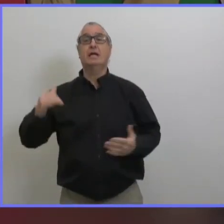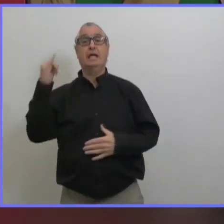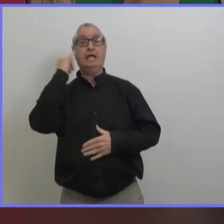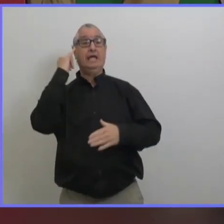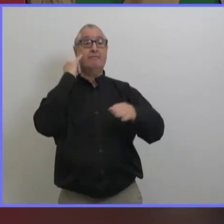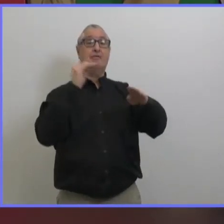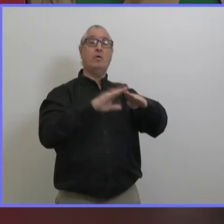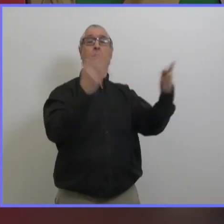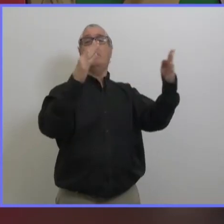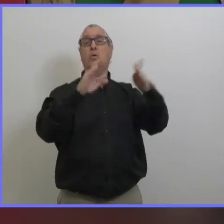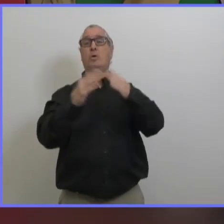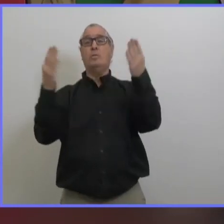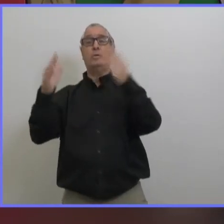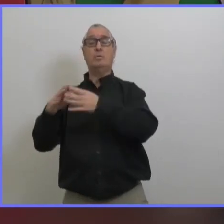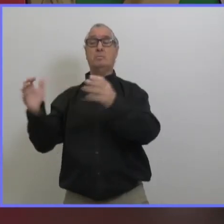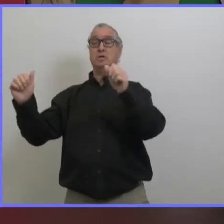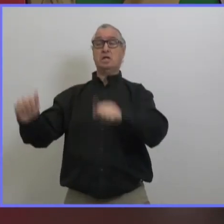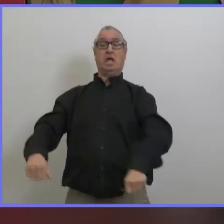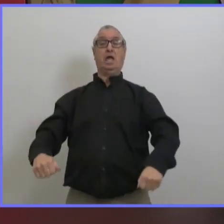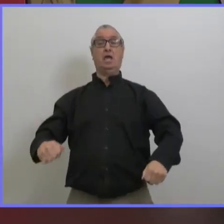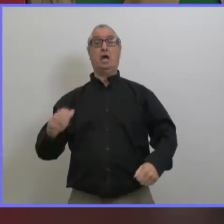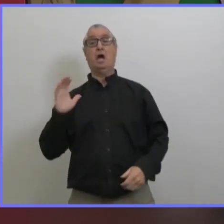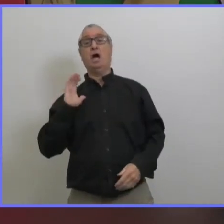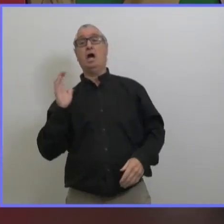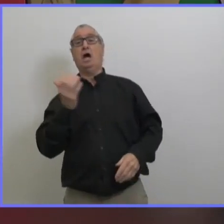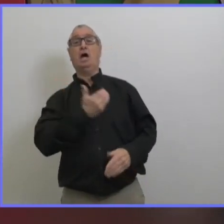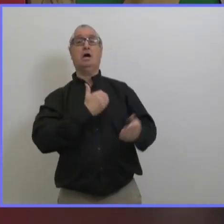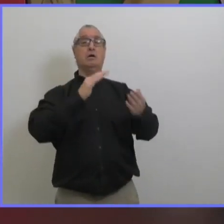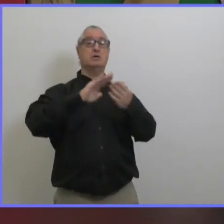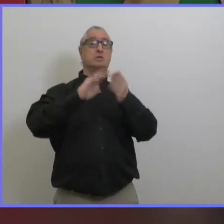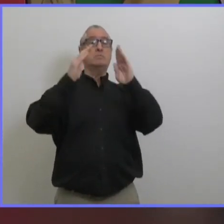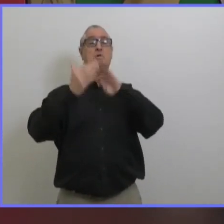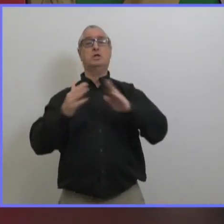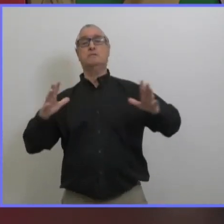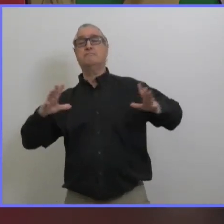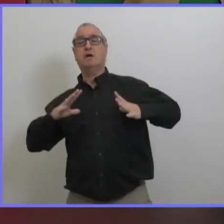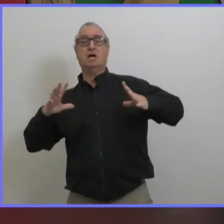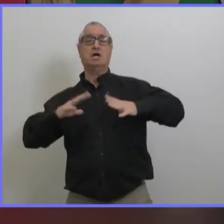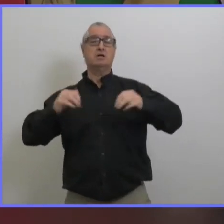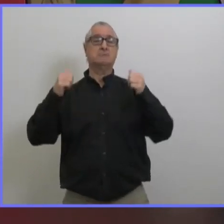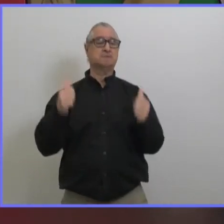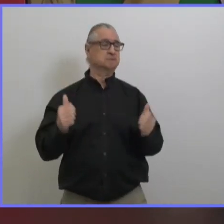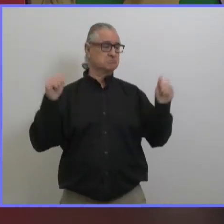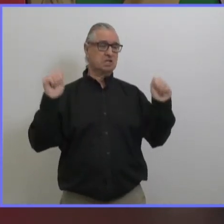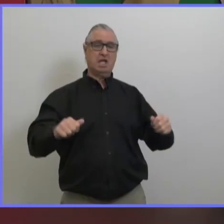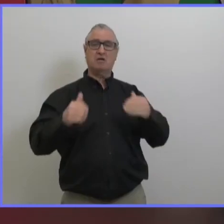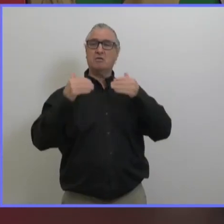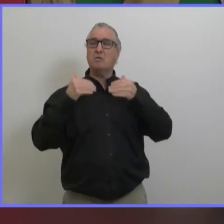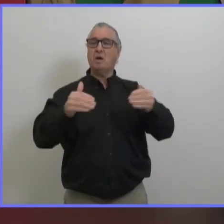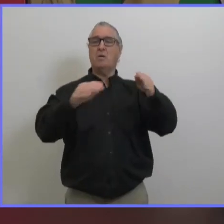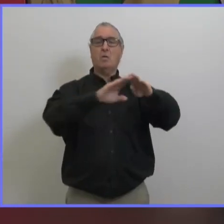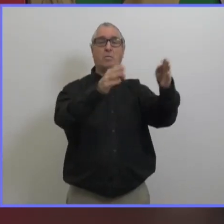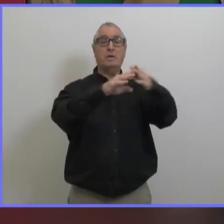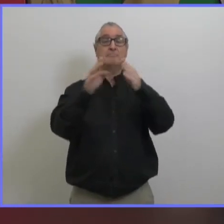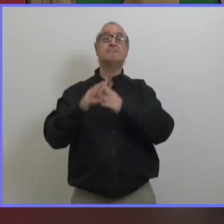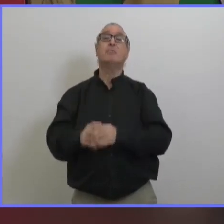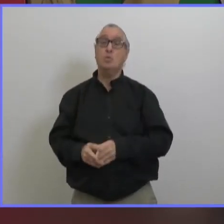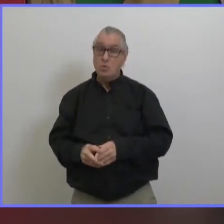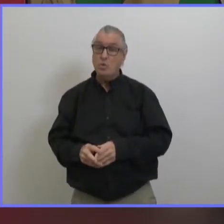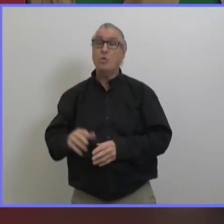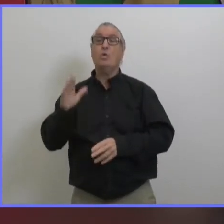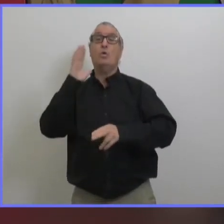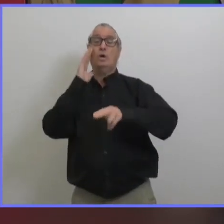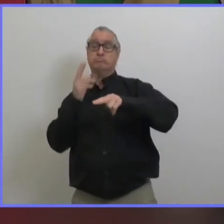pandémie alors peut-être que les gens commencent à parler de fatigue due à la co vide ils en ont assez